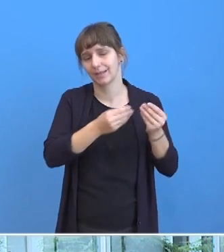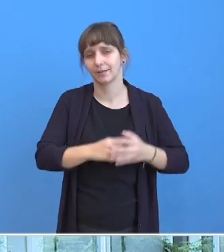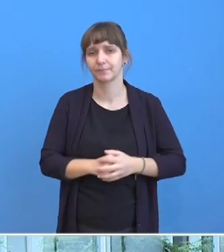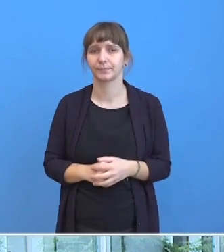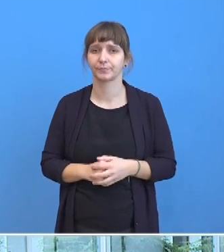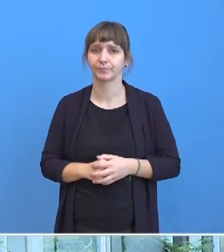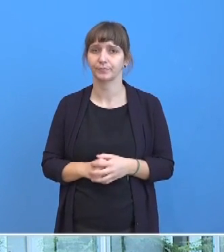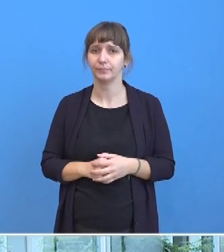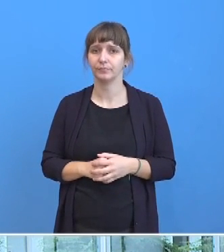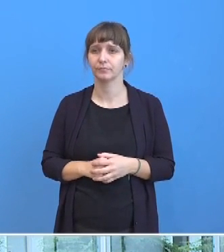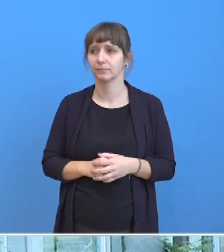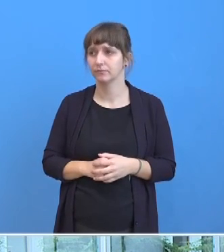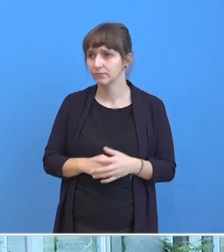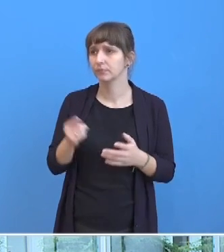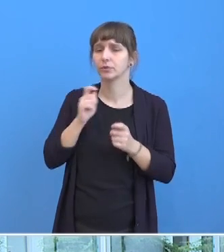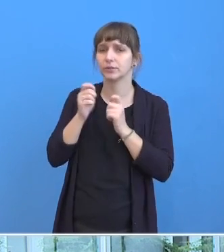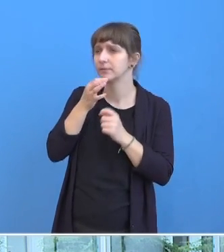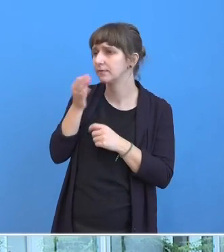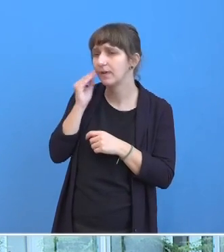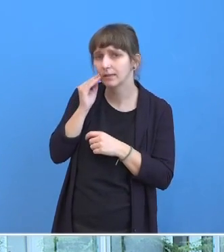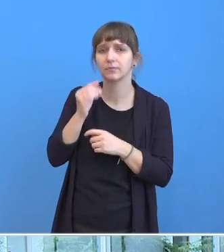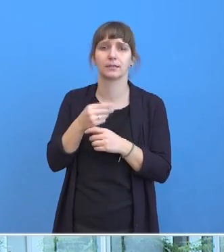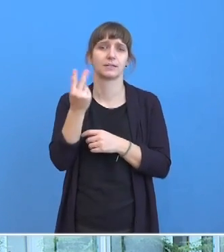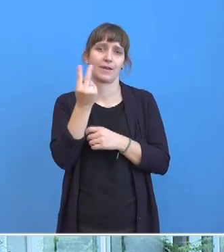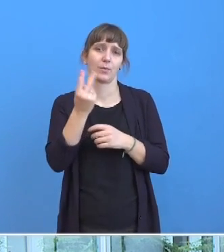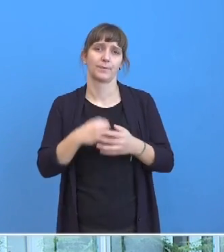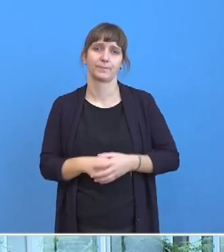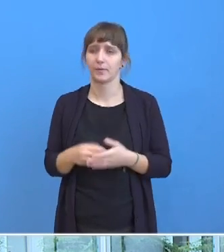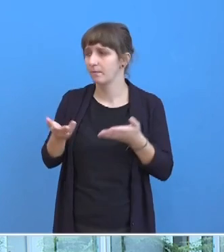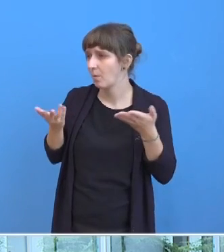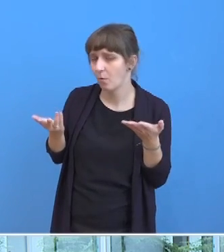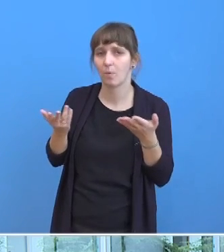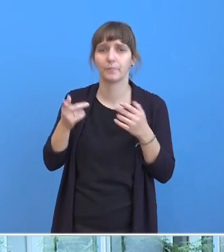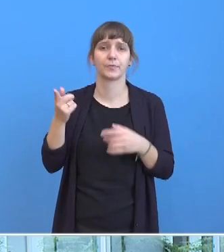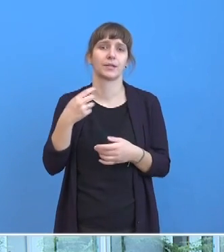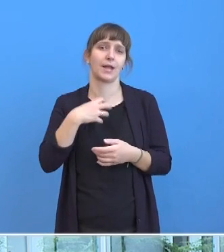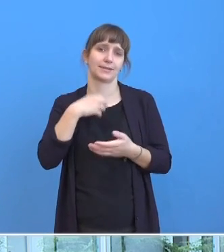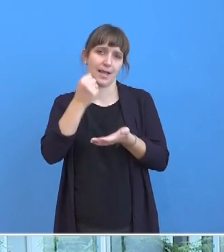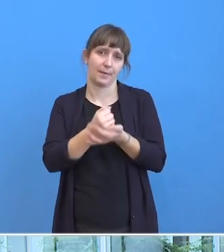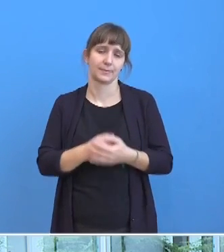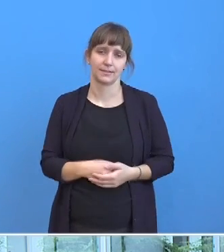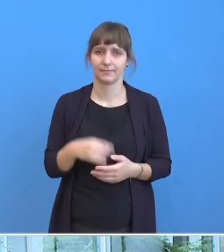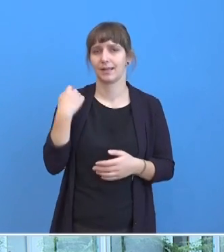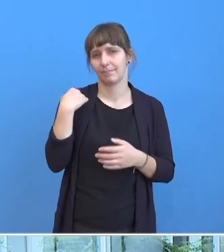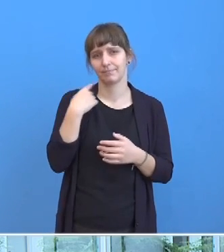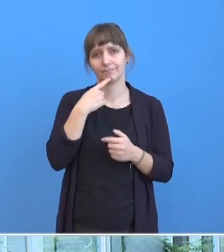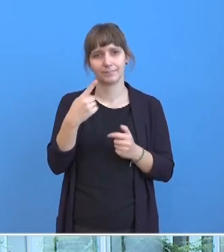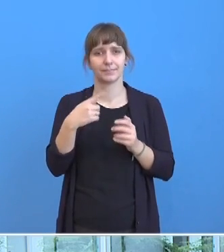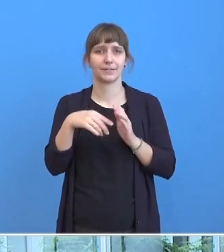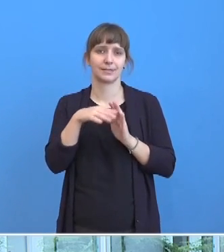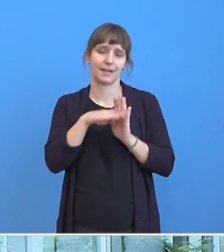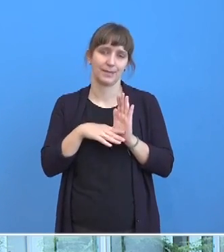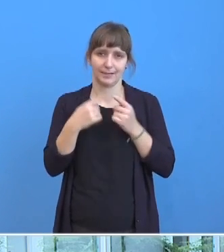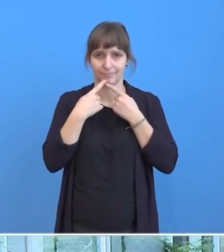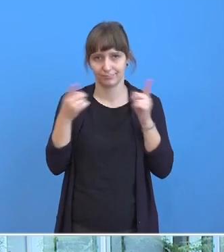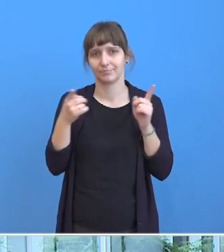Und dann wäre dieses Statement um wie viel Uhr? Gegen 14 Uhr. Und wo? Im Kanzleramt. Das hatte ich eben gesagt bei der Terminvorschau. Ach, sorry.